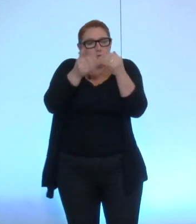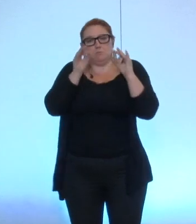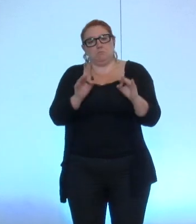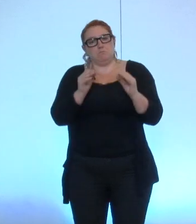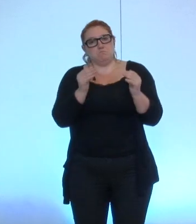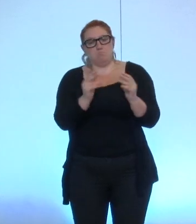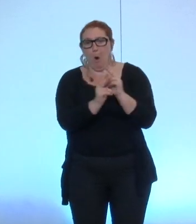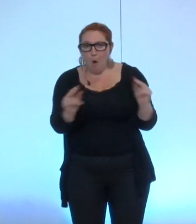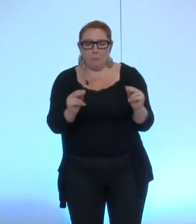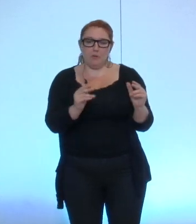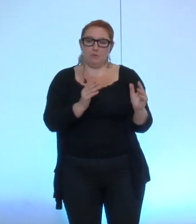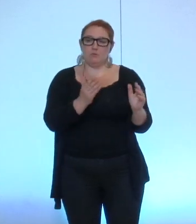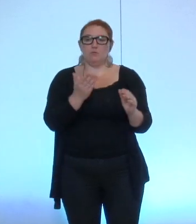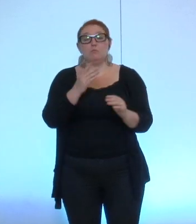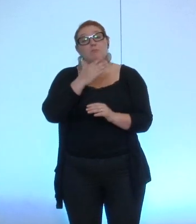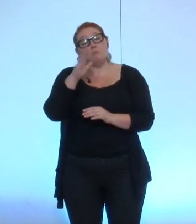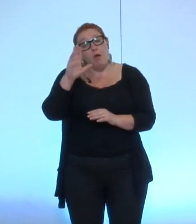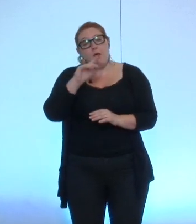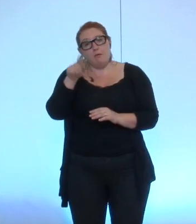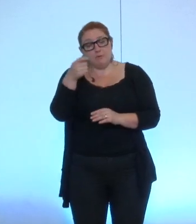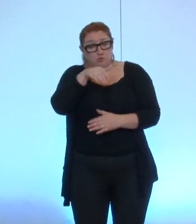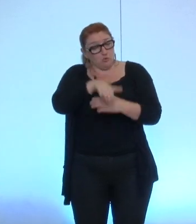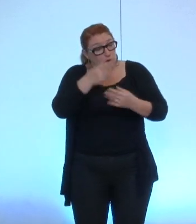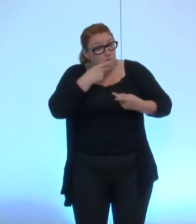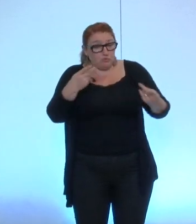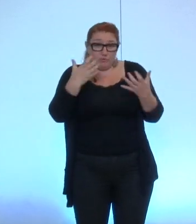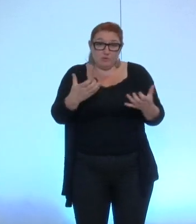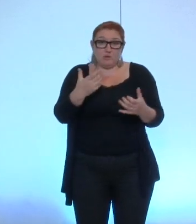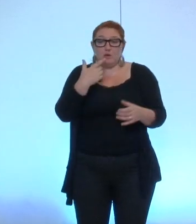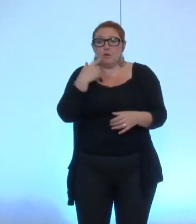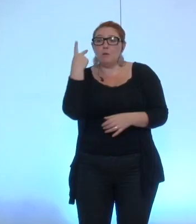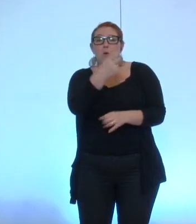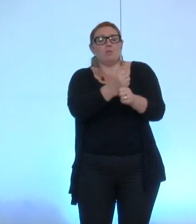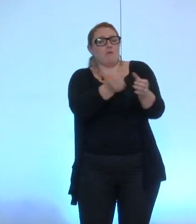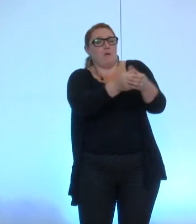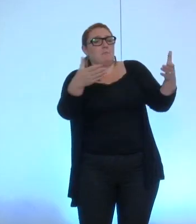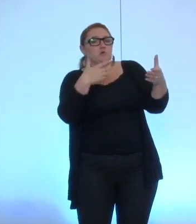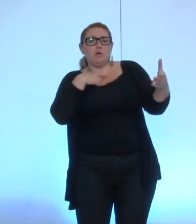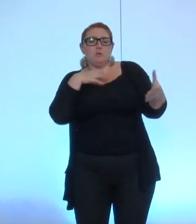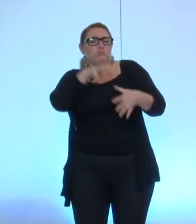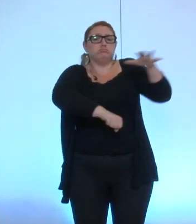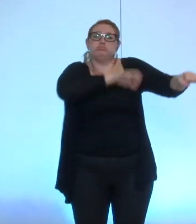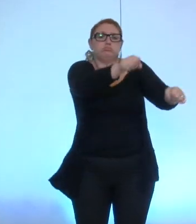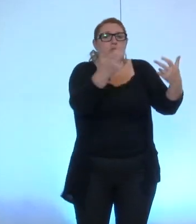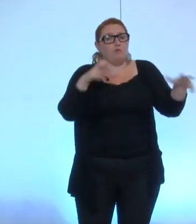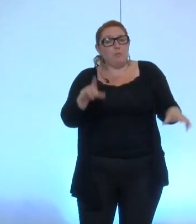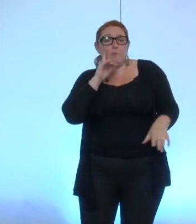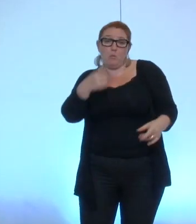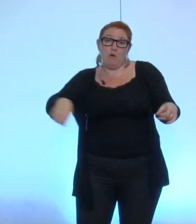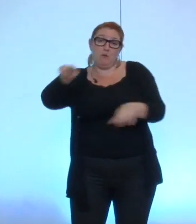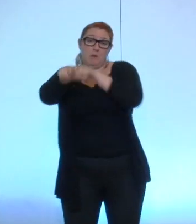ce soir, déborder sur le périmètre et le travail qui incombe à la majorité municipale que les grenobloises et les grenoblois ont choisi.